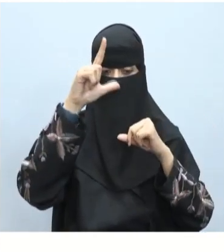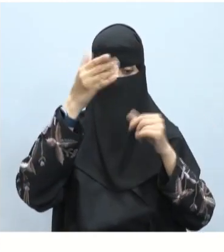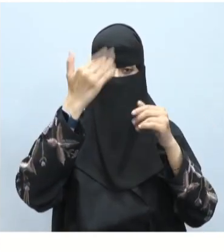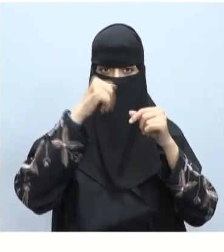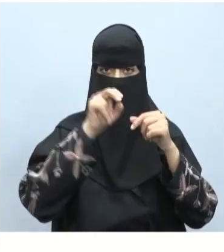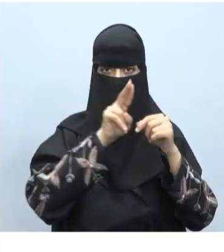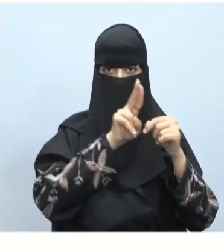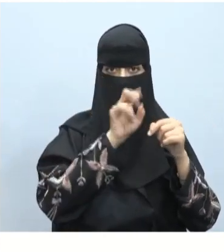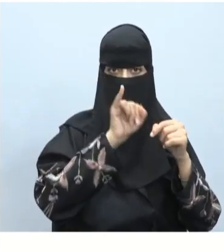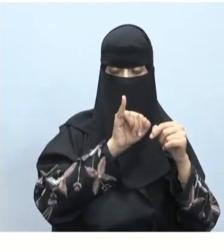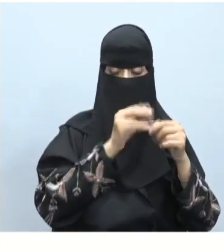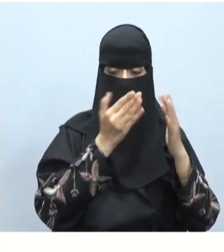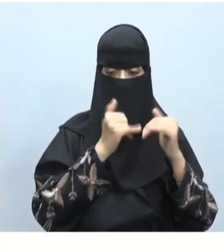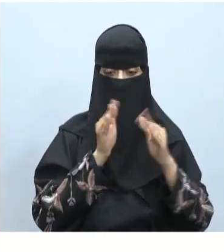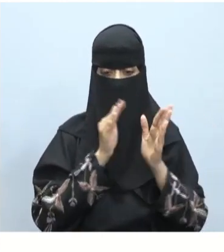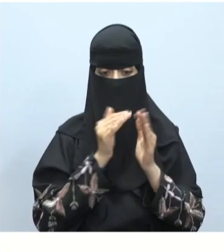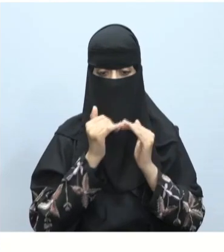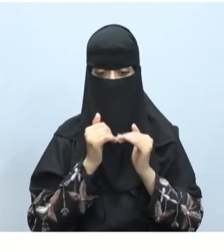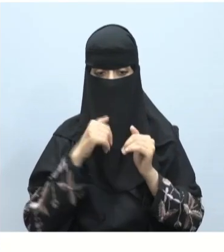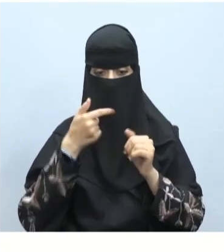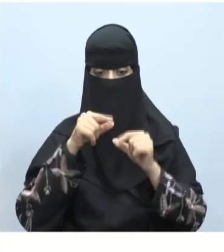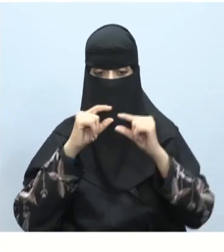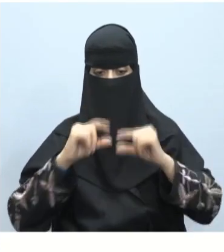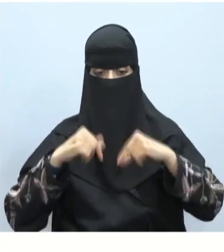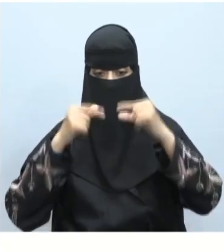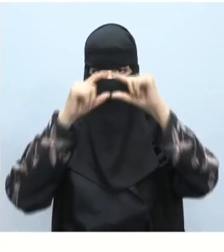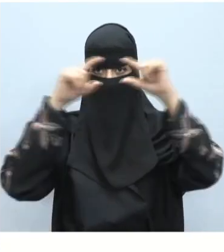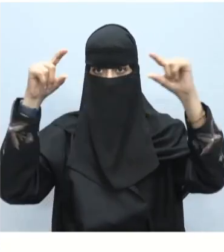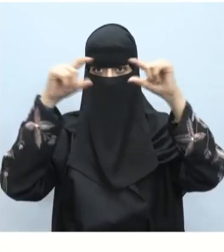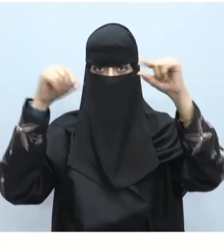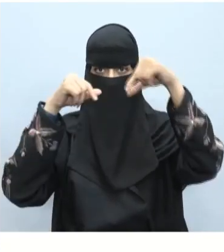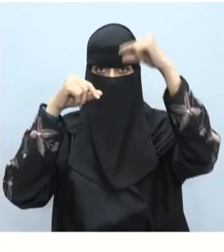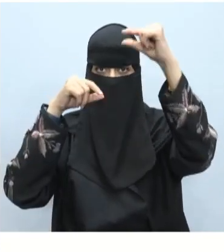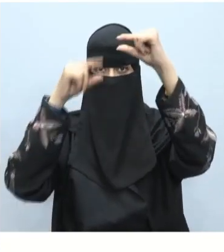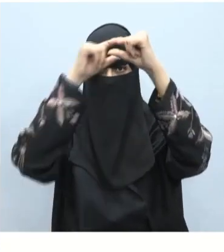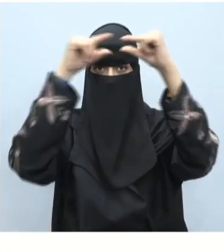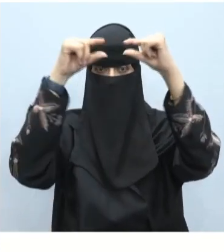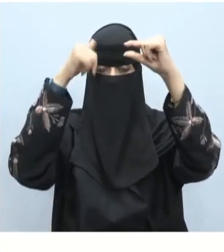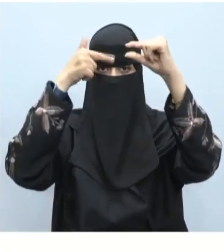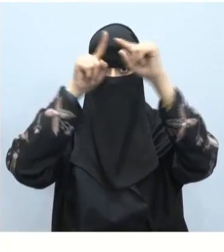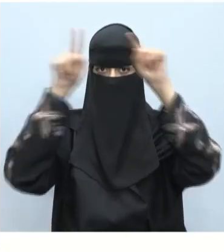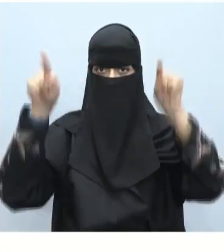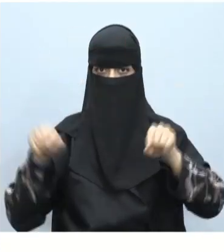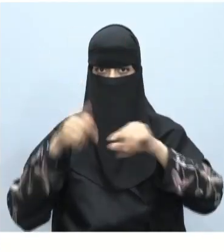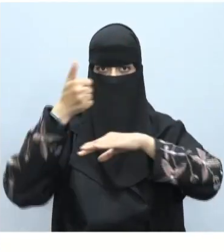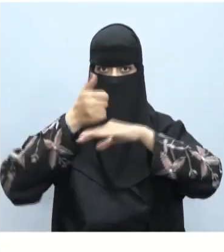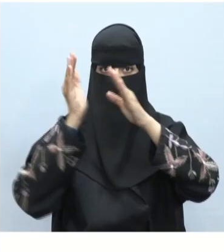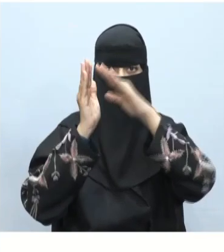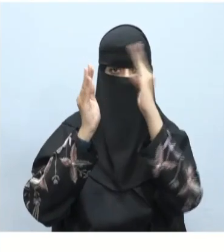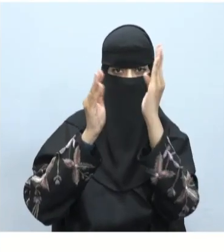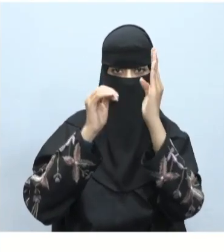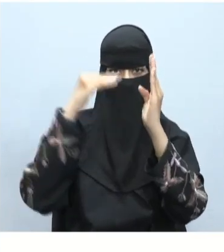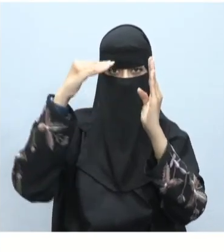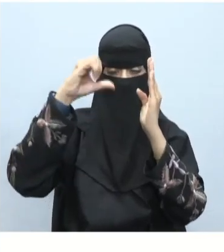الصفحة الجديدة على سبيل المثال حوله نضغط على تم ونلاحظ وجود الصفحة بجانب الصفحة الرئيسة